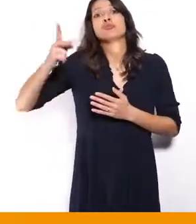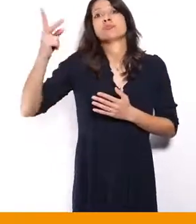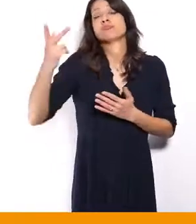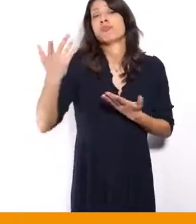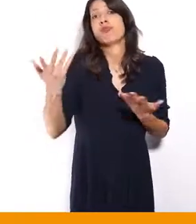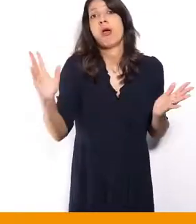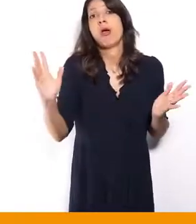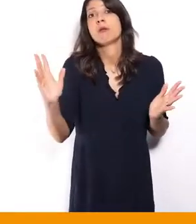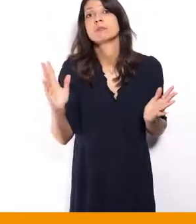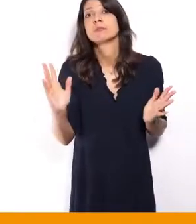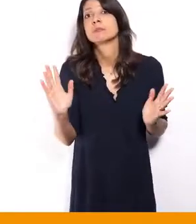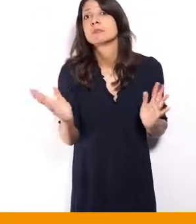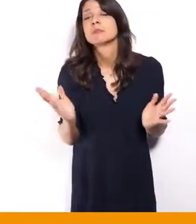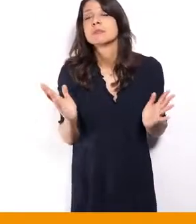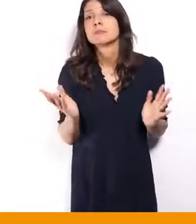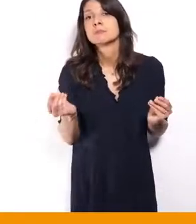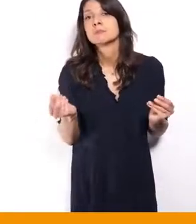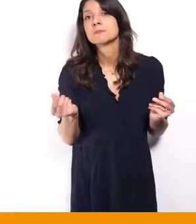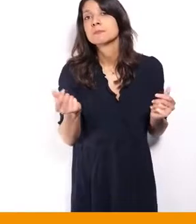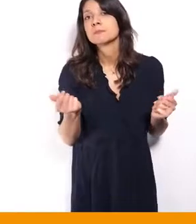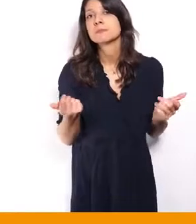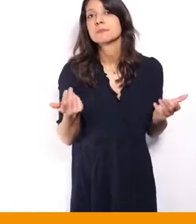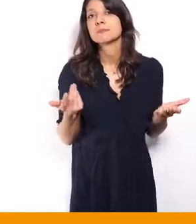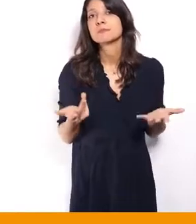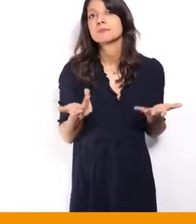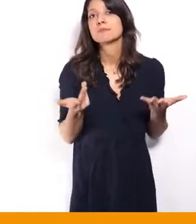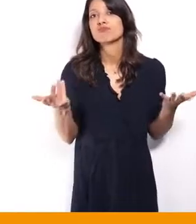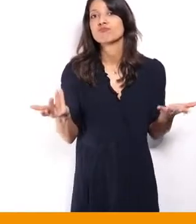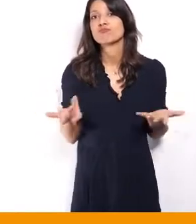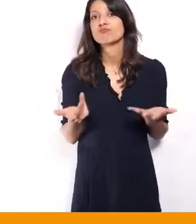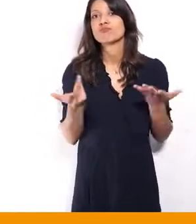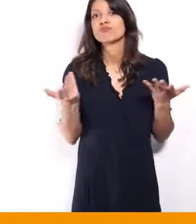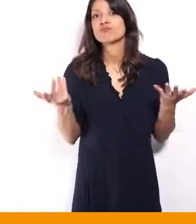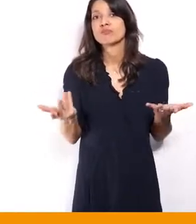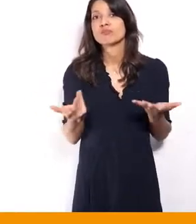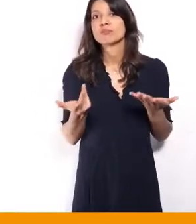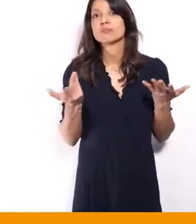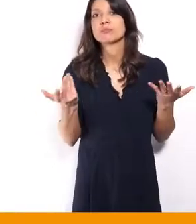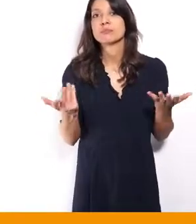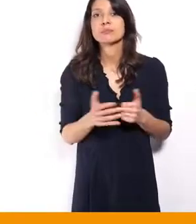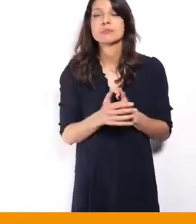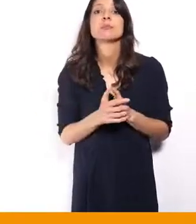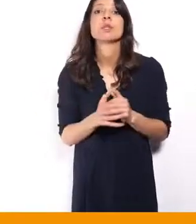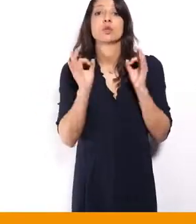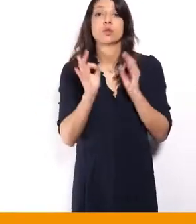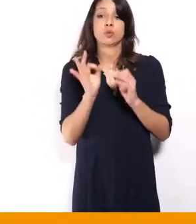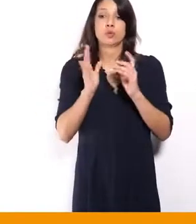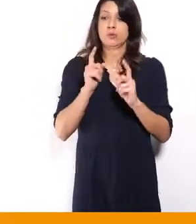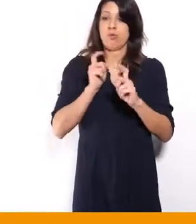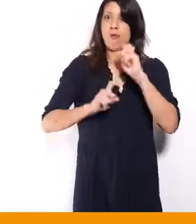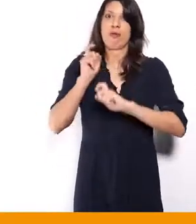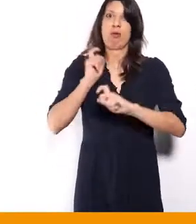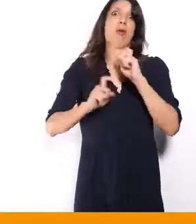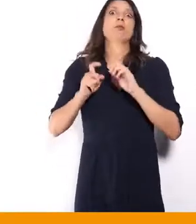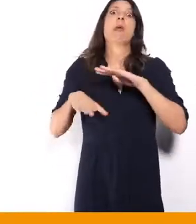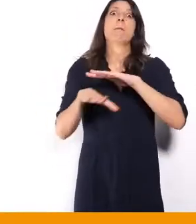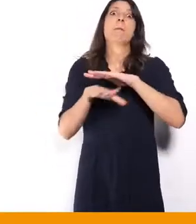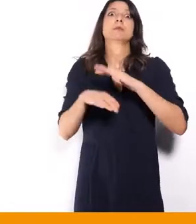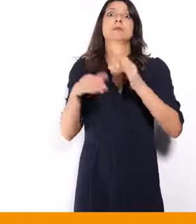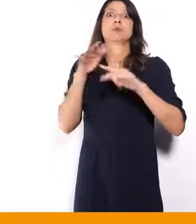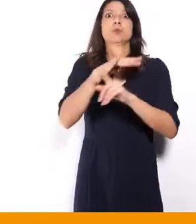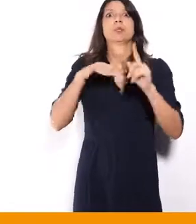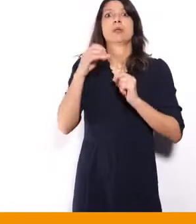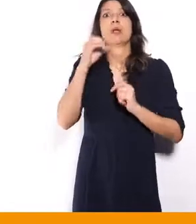ben oui, on en revient au principe même de la société capitaliste, mais je pense que